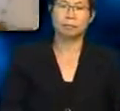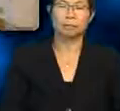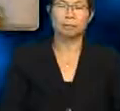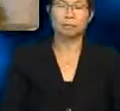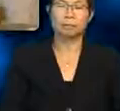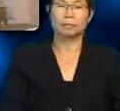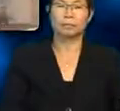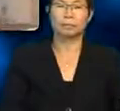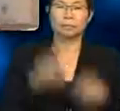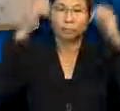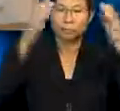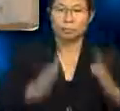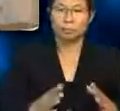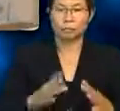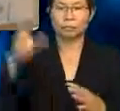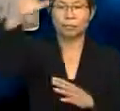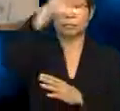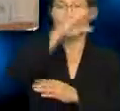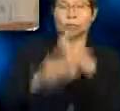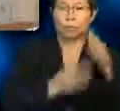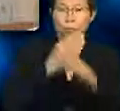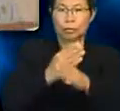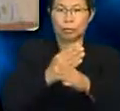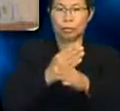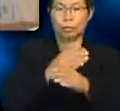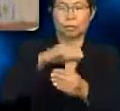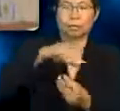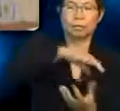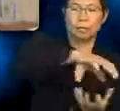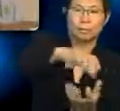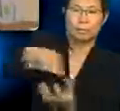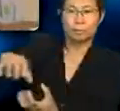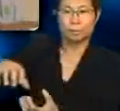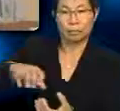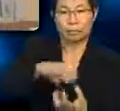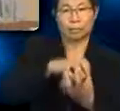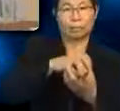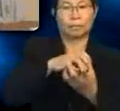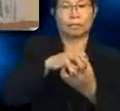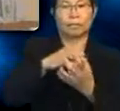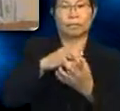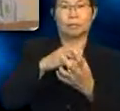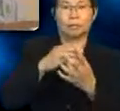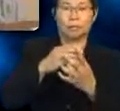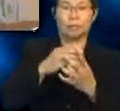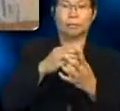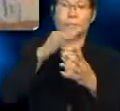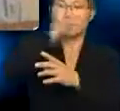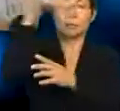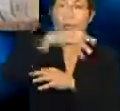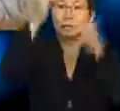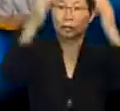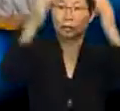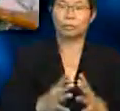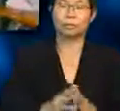Cikgu, bulan dan bumi beredar mengelilingi matahari, Cikgu. Ya, bagus, Marana.